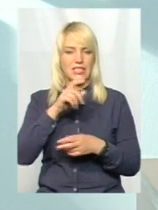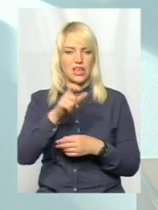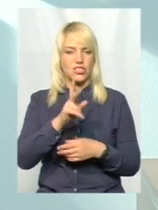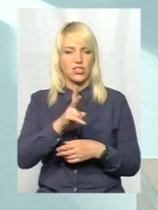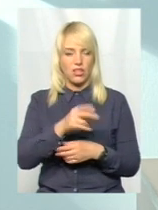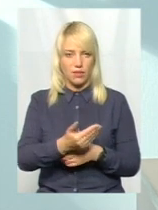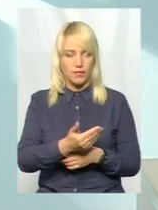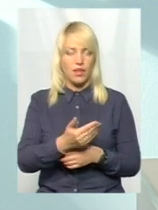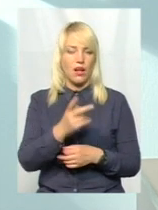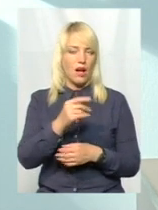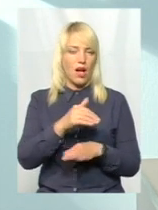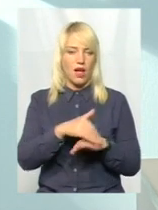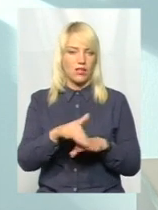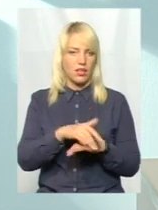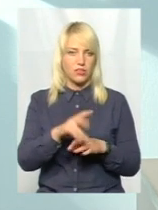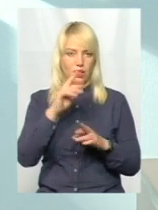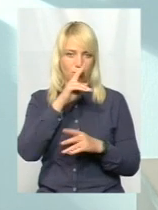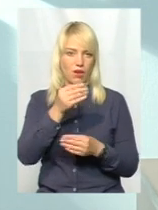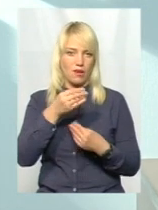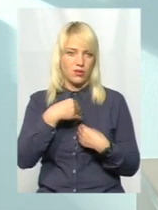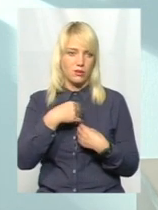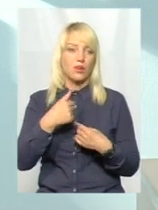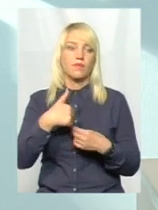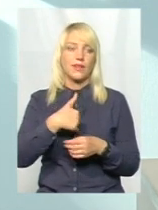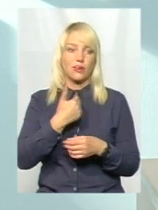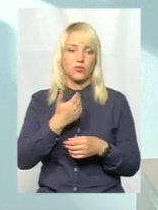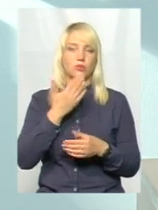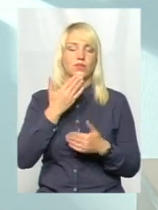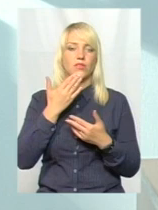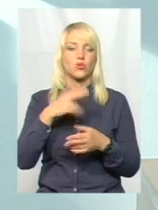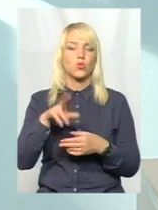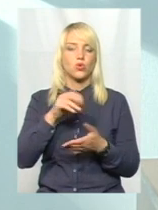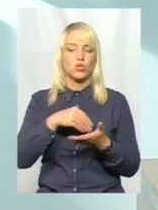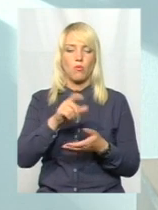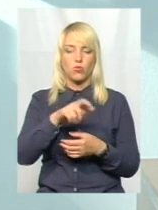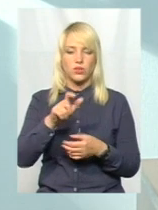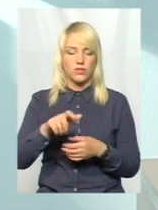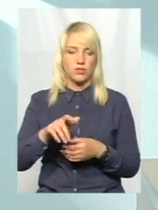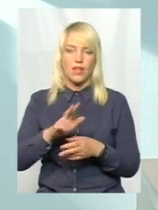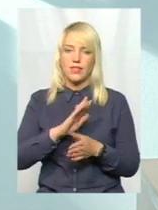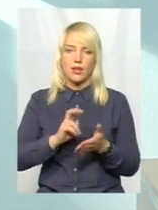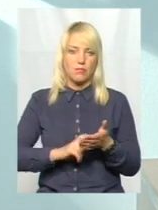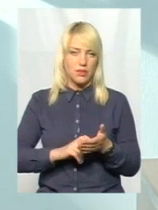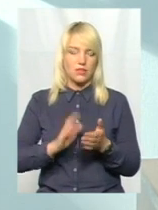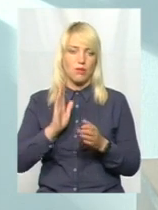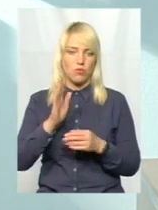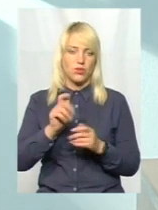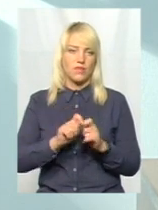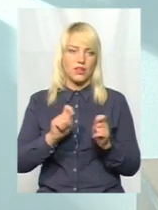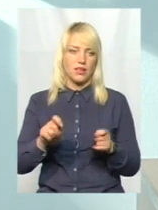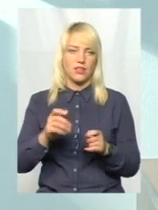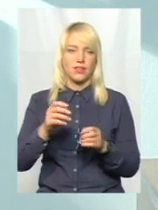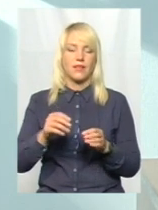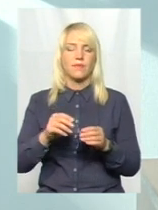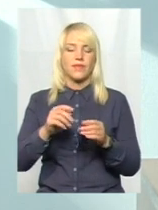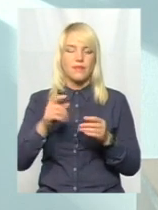повертаються. Тому, будь ласка, знову вже хочу звернутися до споживачів, не бійтеся, бути відкритим, будь ласка, вірно, вказуйте ваші дані.